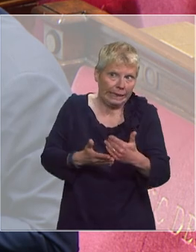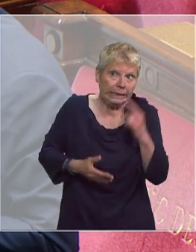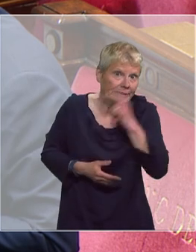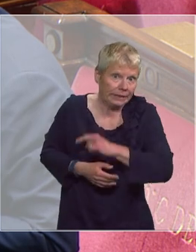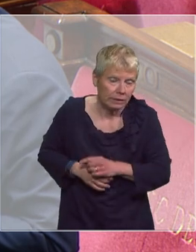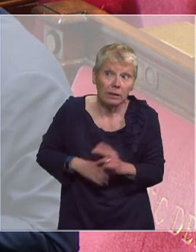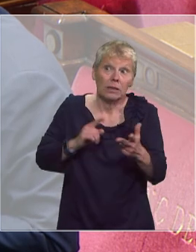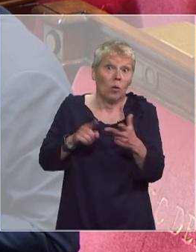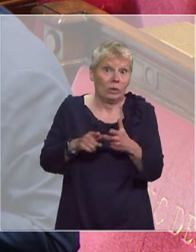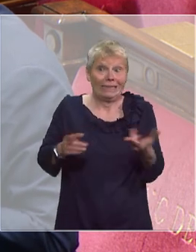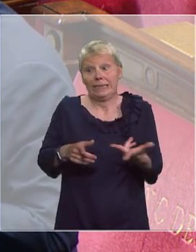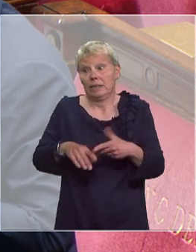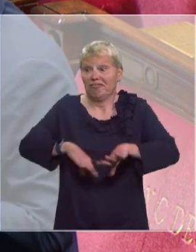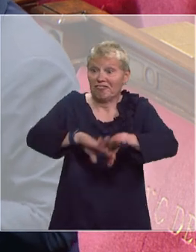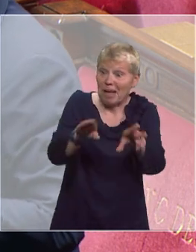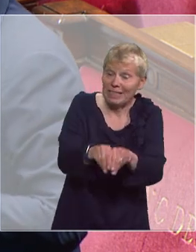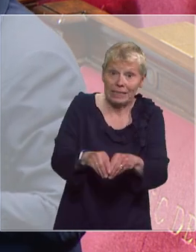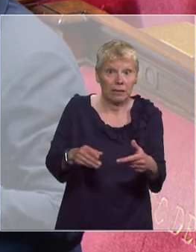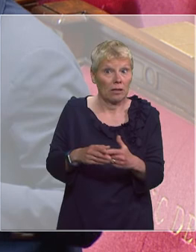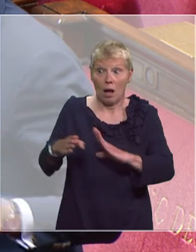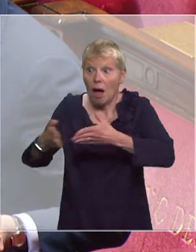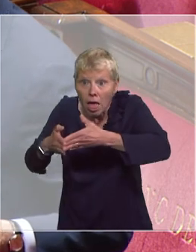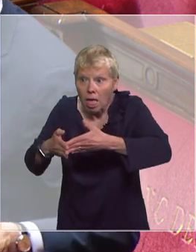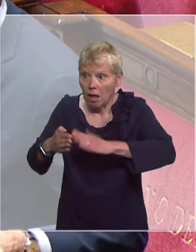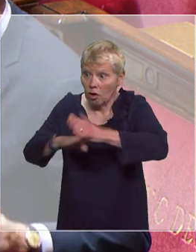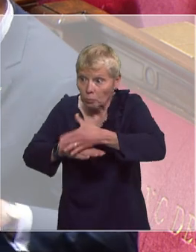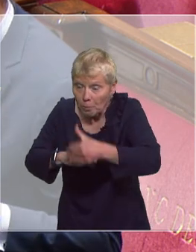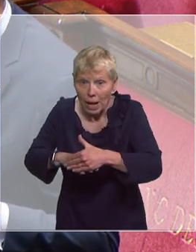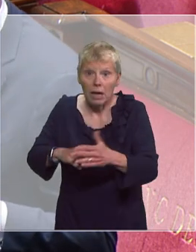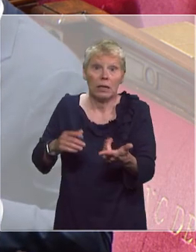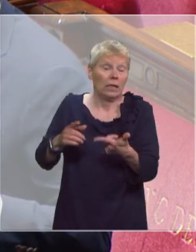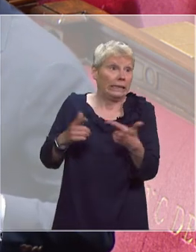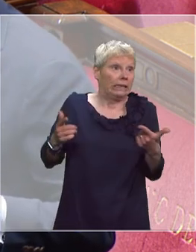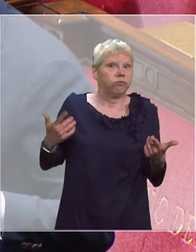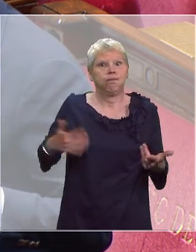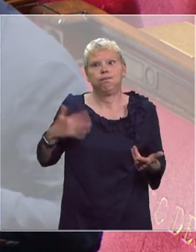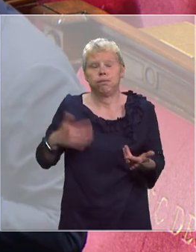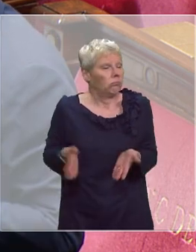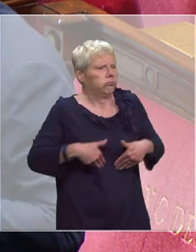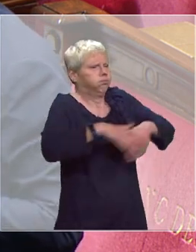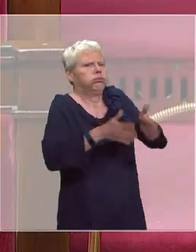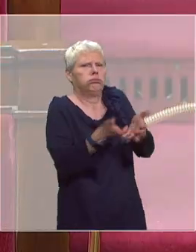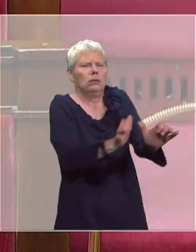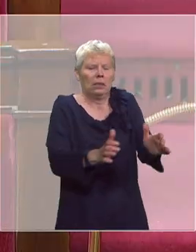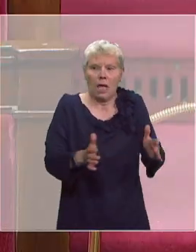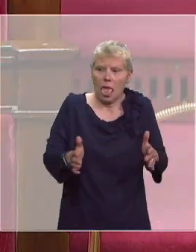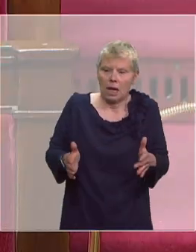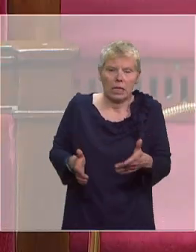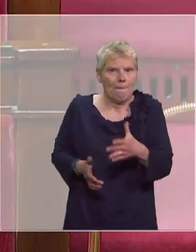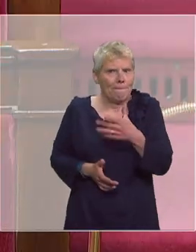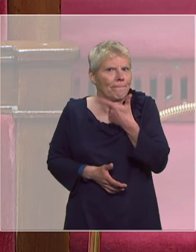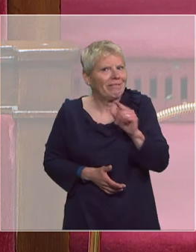difficile pour les proches aidants, pour la famille. Limiter les visites, c'est une décision qu prend vraiment en la pesant.